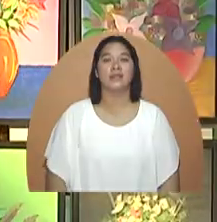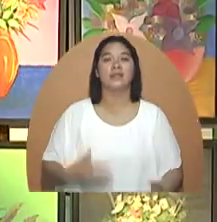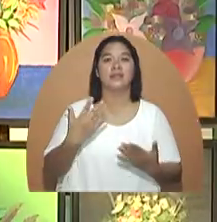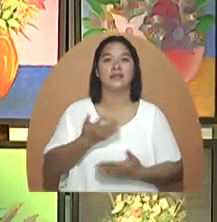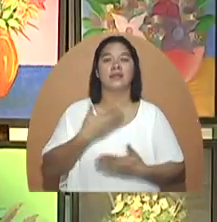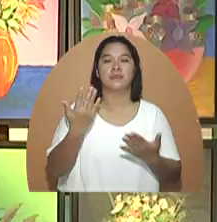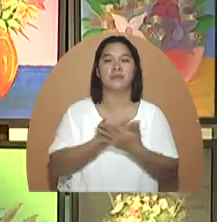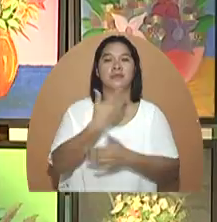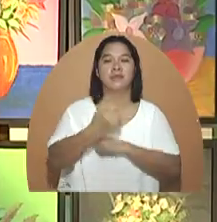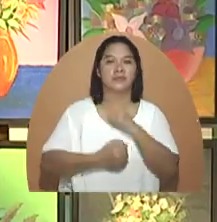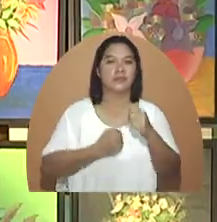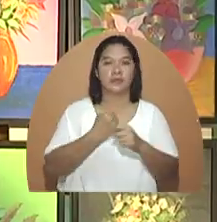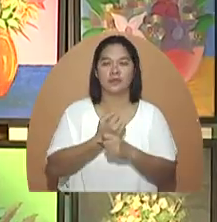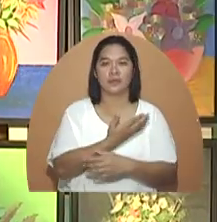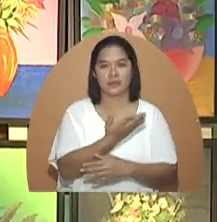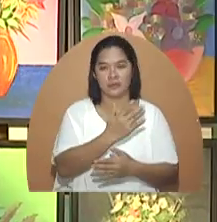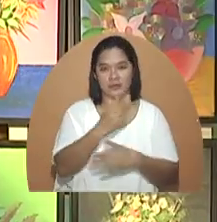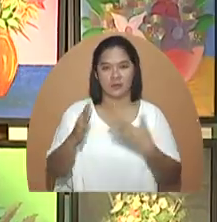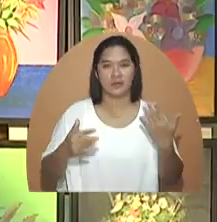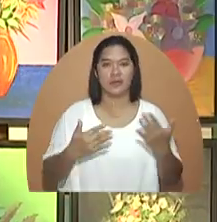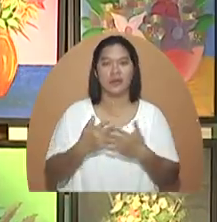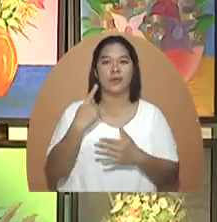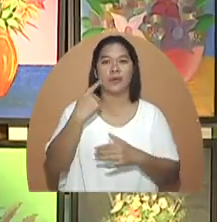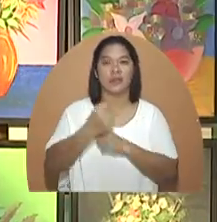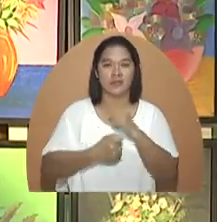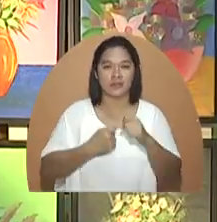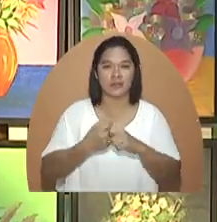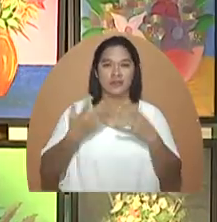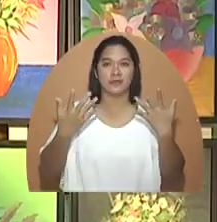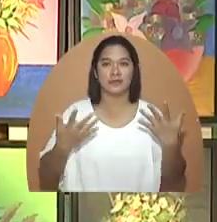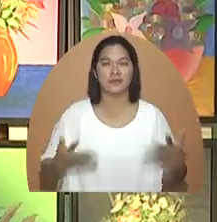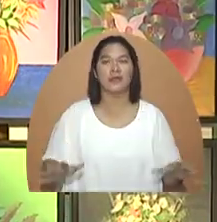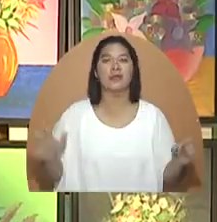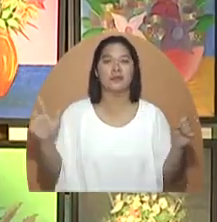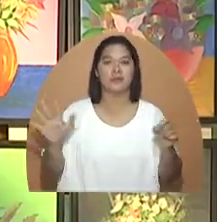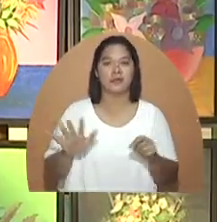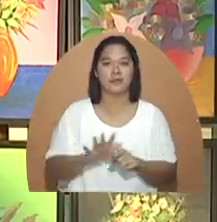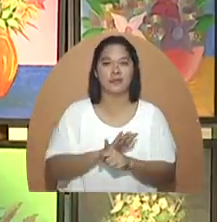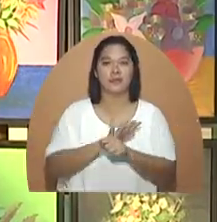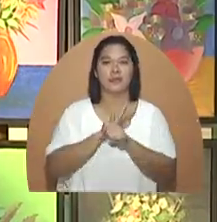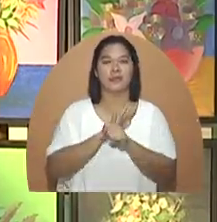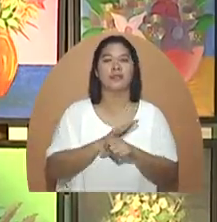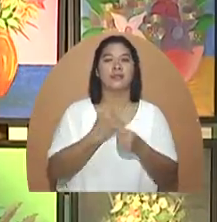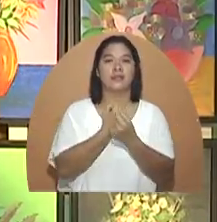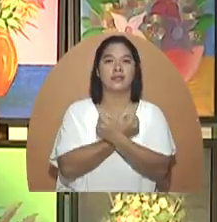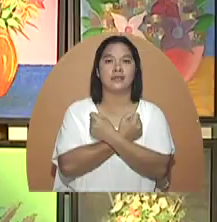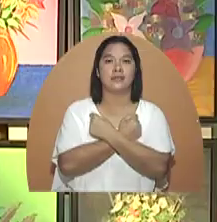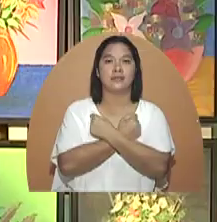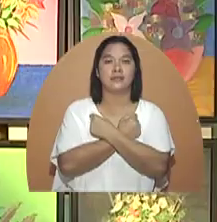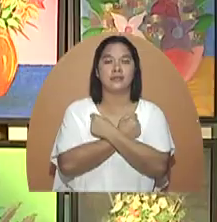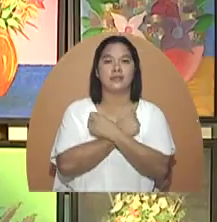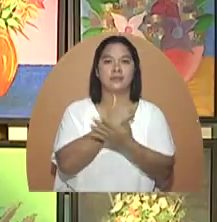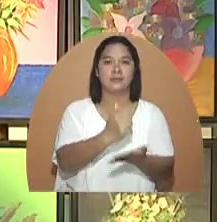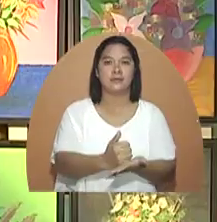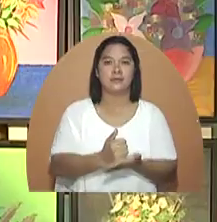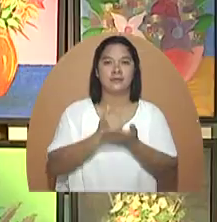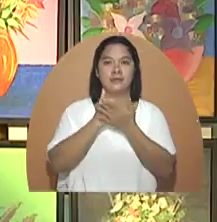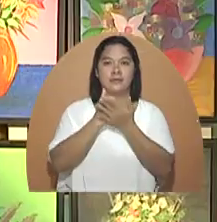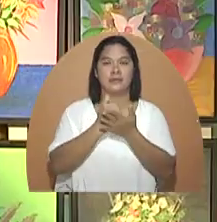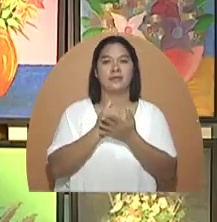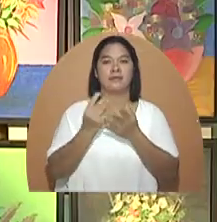Marikong bago daw sa inyo lahat. Isang taon na naman na lumipas punong-puno ito ng pagmamahalan,